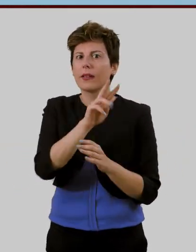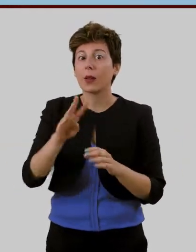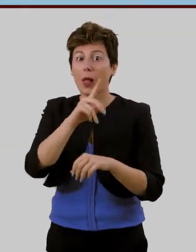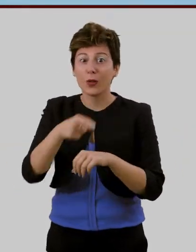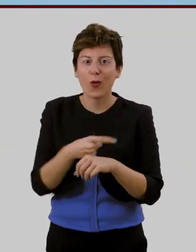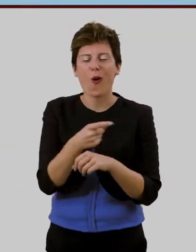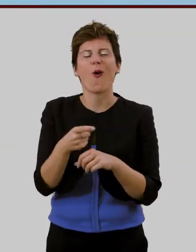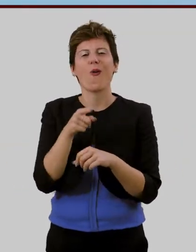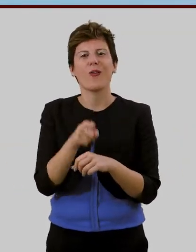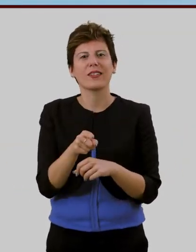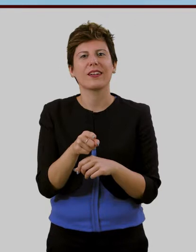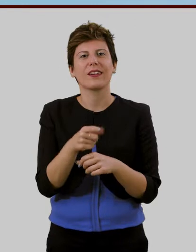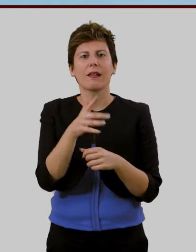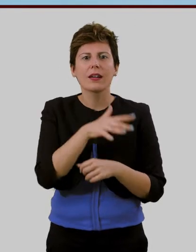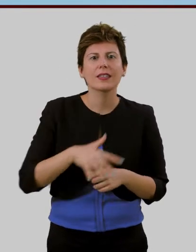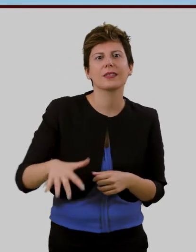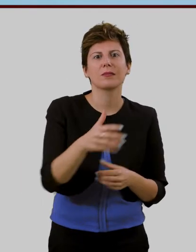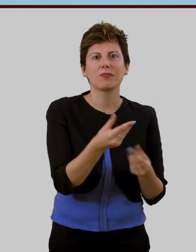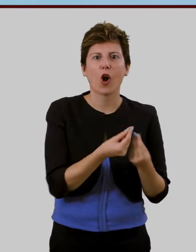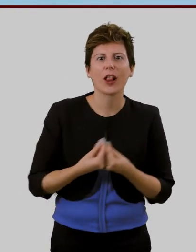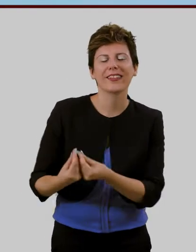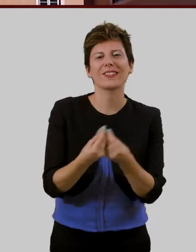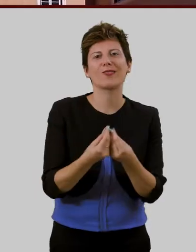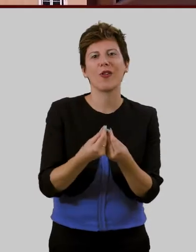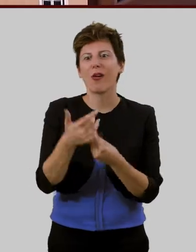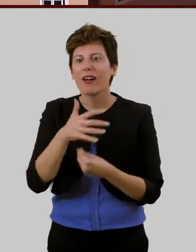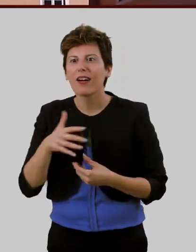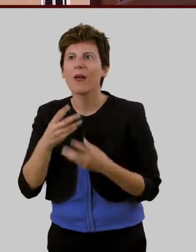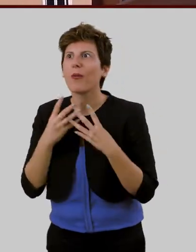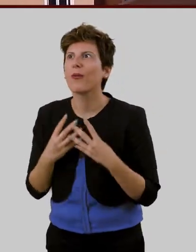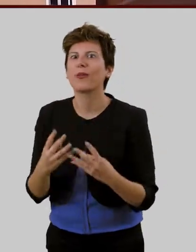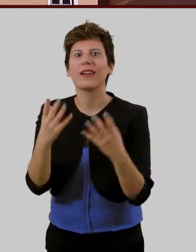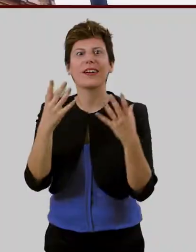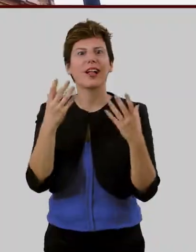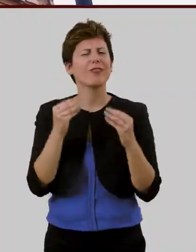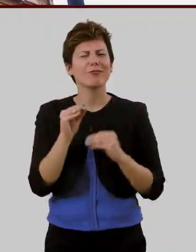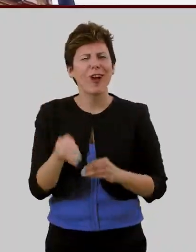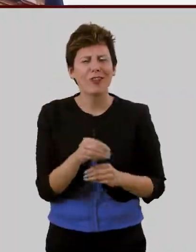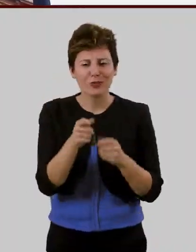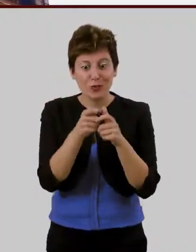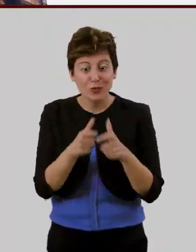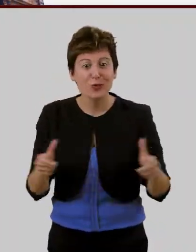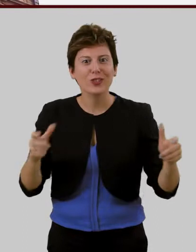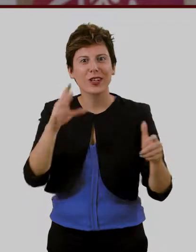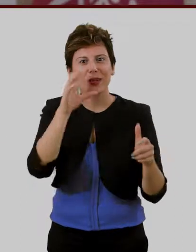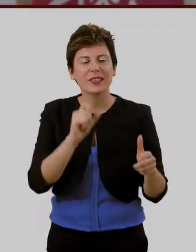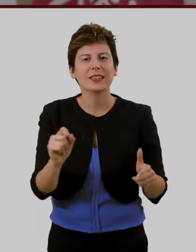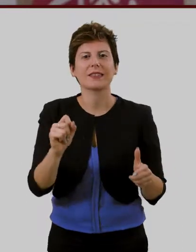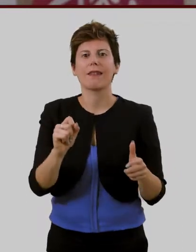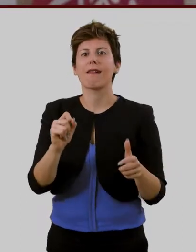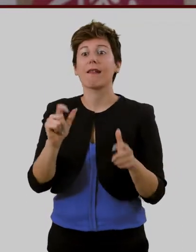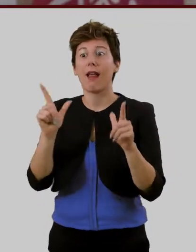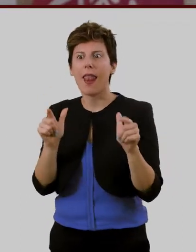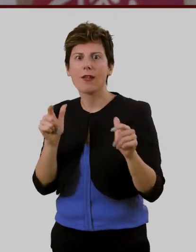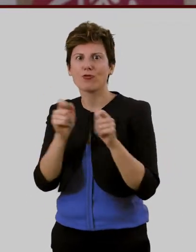accolto nel più grande campus universitario cittadino in alcuni edifici storici di roma e di altre città del lazio un